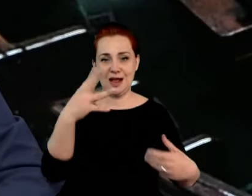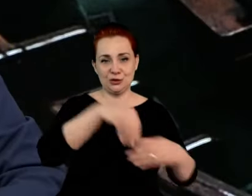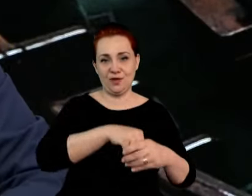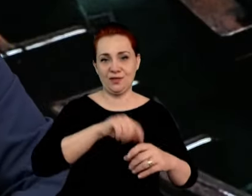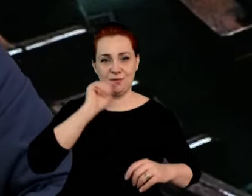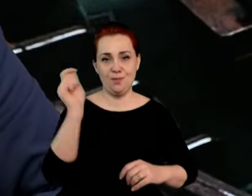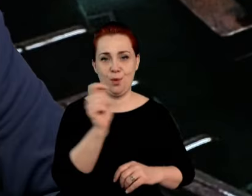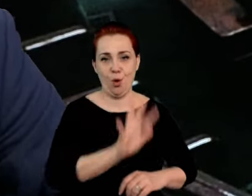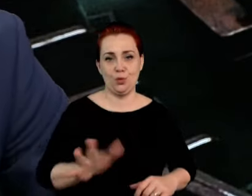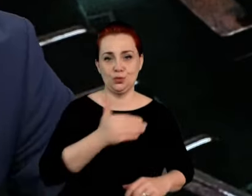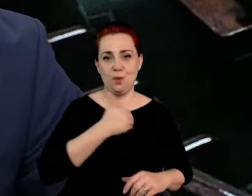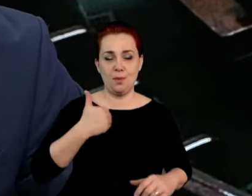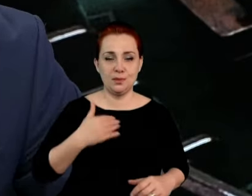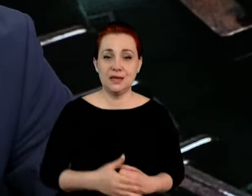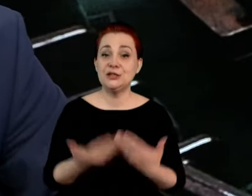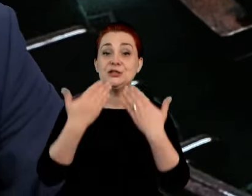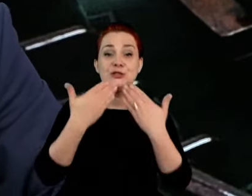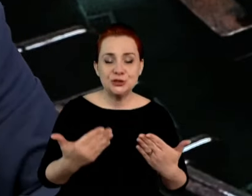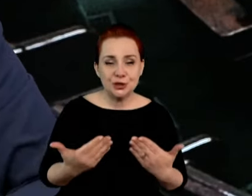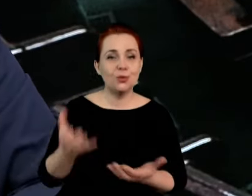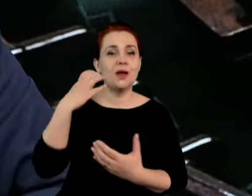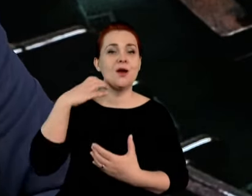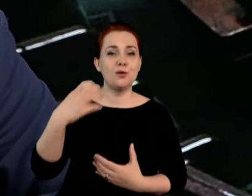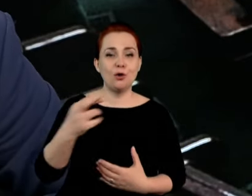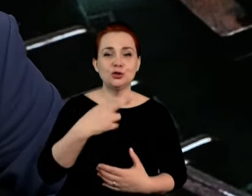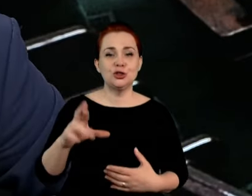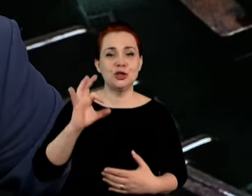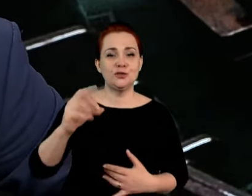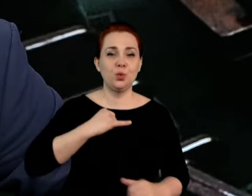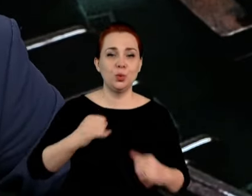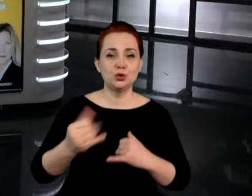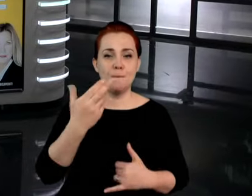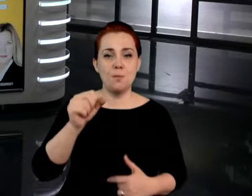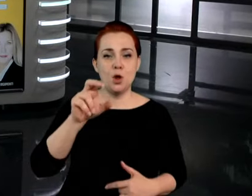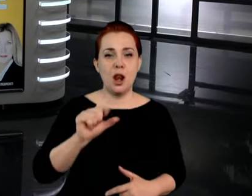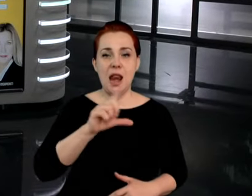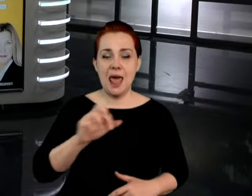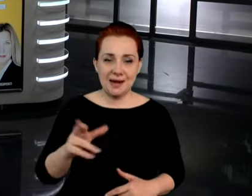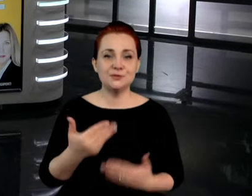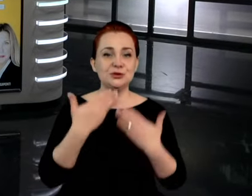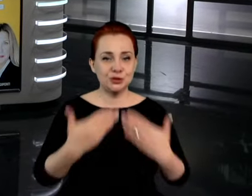kropkę. Bardzo dziękuję. Moim państwu gościem był Rzecznik Rząd Piotr Mellar. ja kłaniam się nisko. Do zobaczenia.